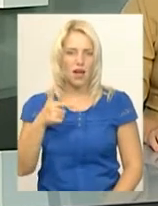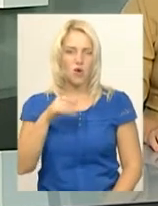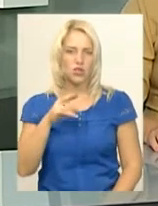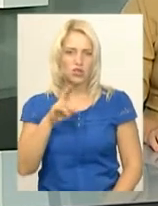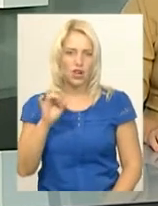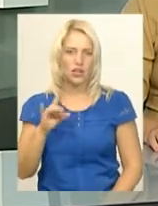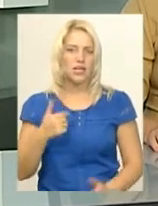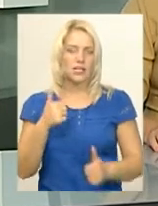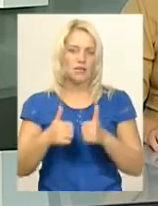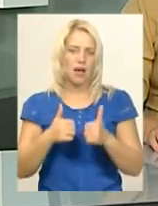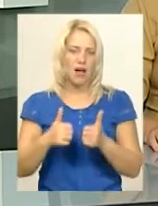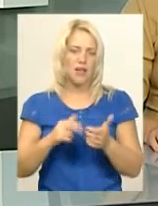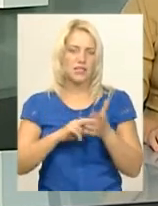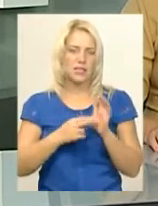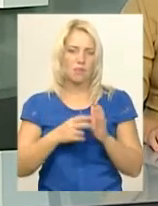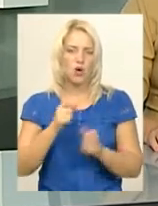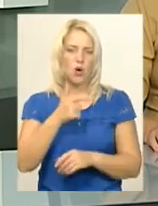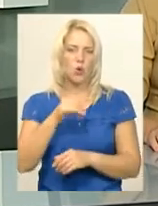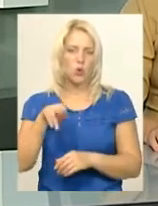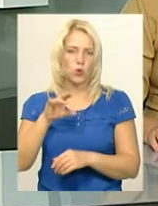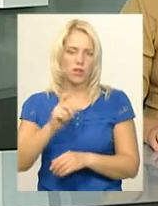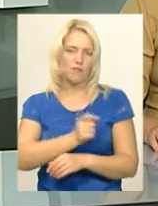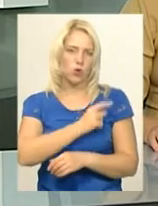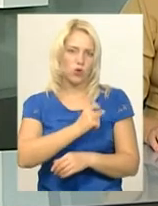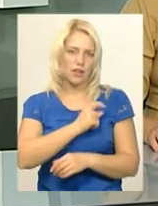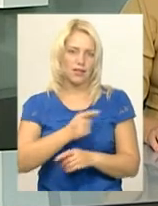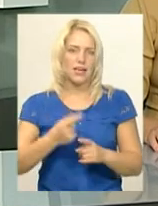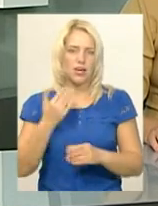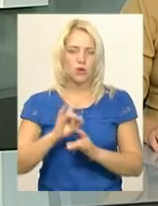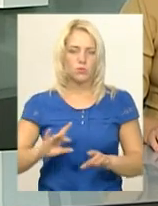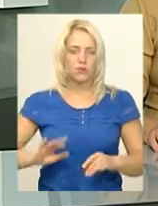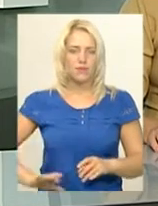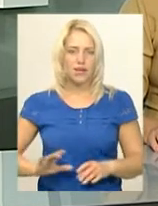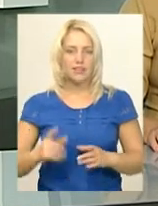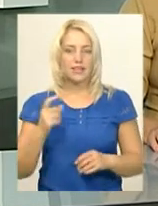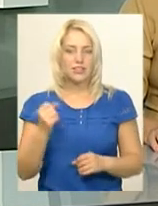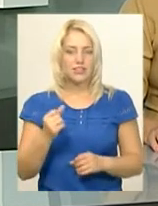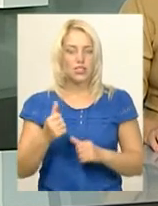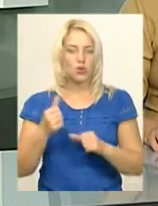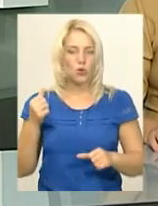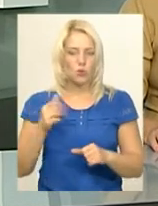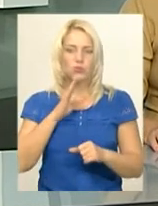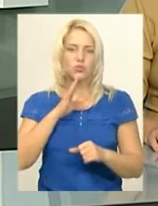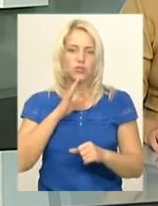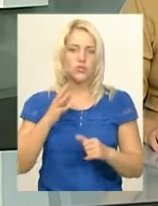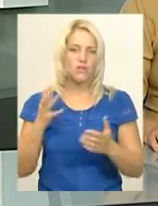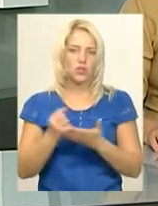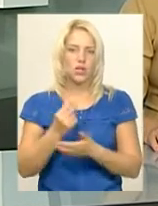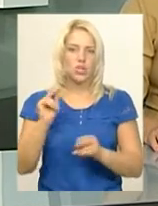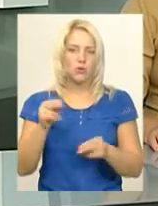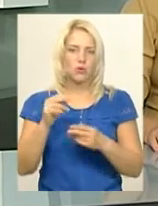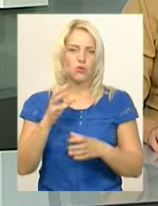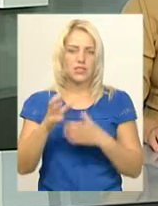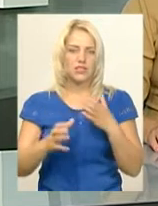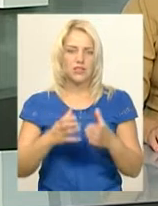заплановані на грудень в Одесі, розповів тренер Аміни Дмитро Павлюк. Тиждень тому спортсменка виграла чемпіонат світу з «Панкротіону» в двох розділах.